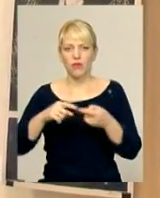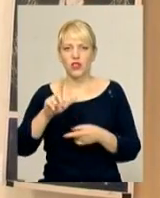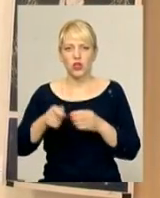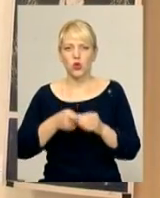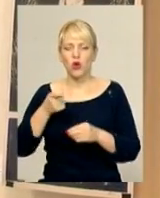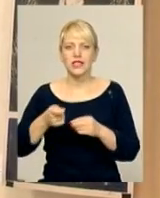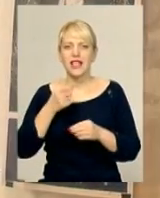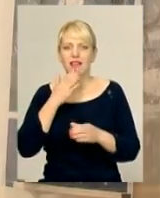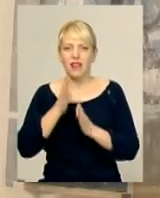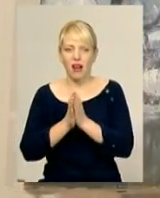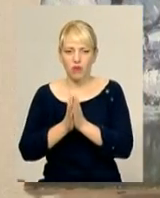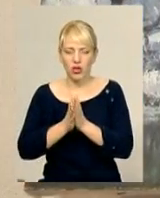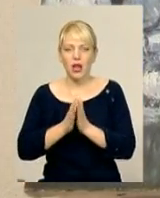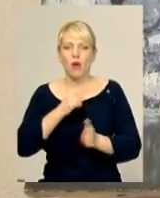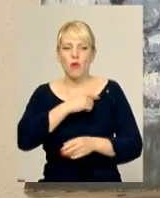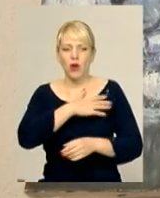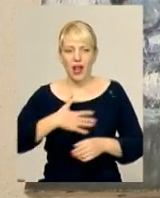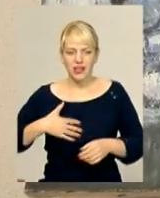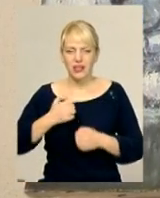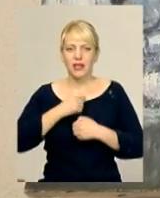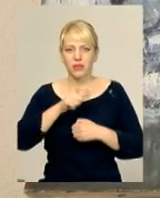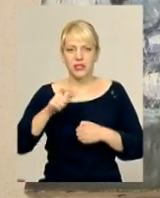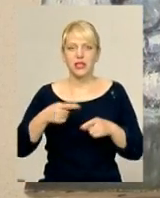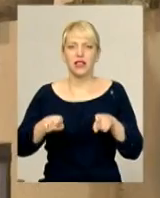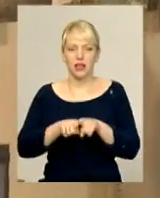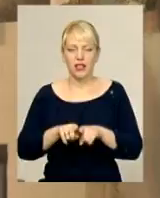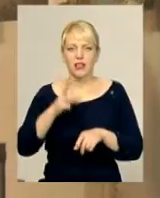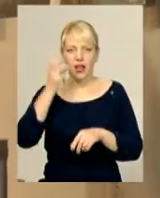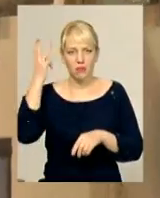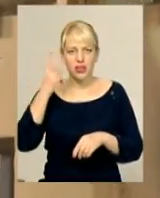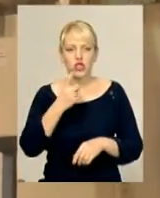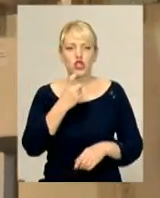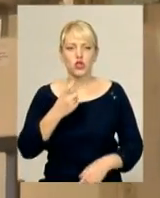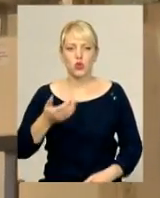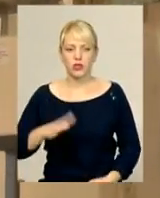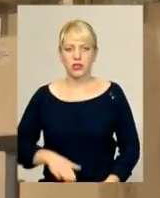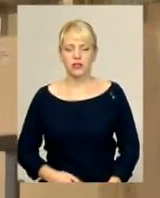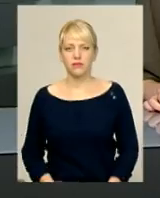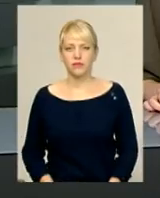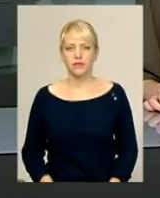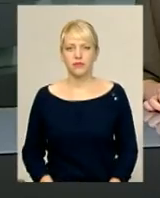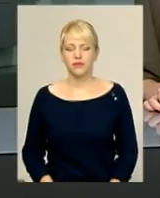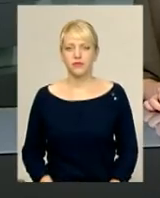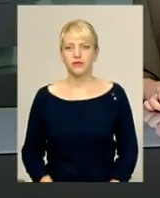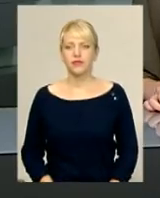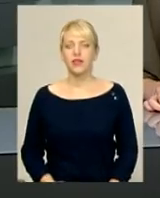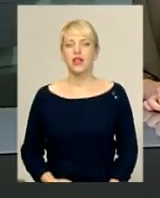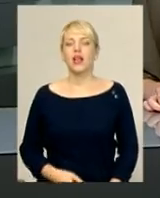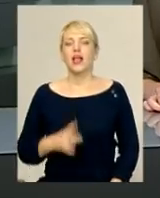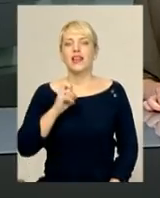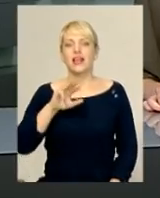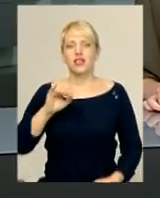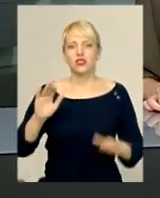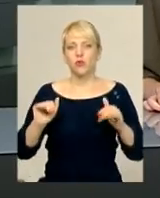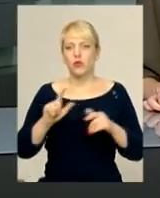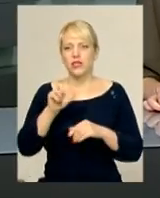поранених бійців. На Хмельниччині таких уже сотня. Надія Драганчук, Іван Мовчан для інформаційного випуску. В Нетішині